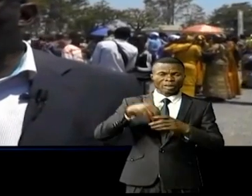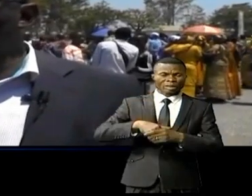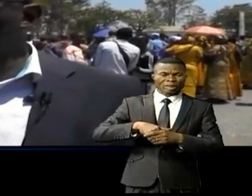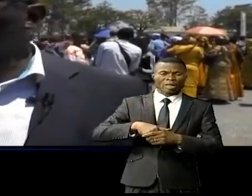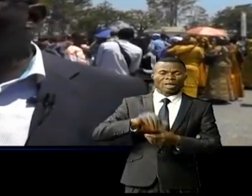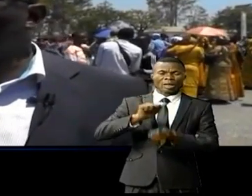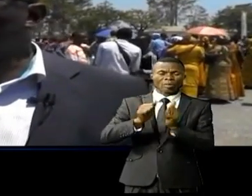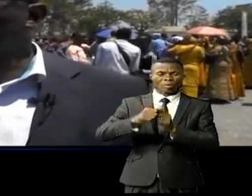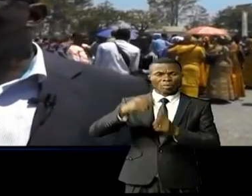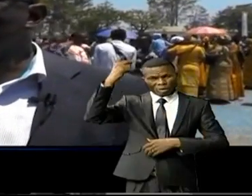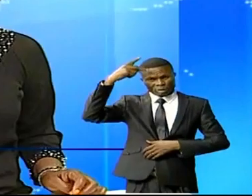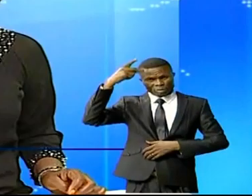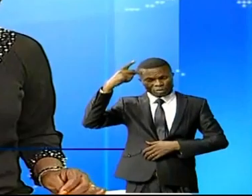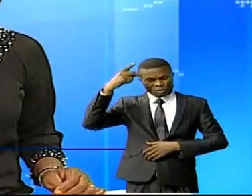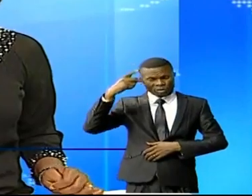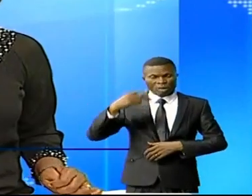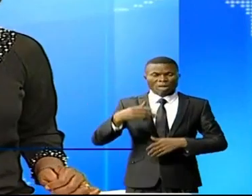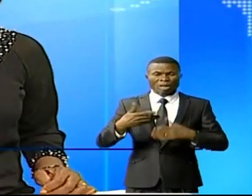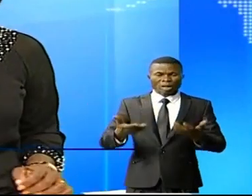l'inexcellence.